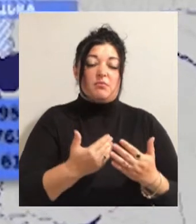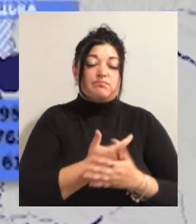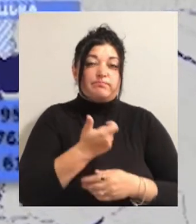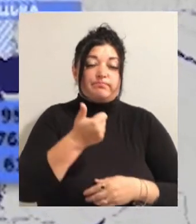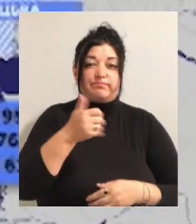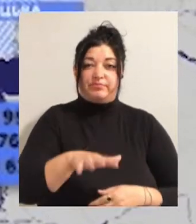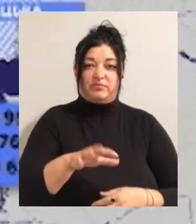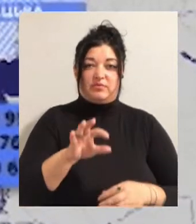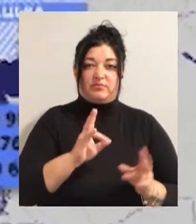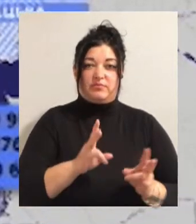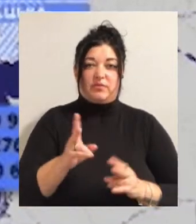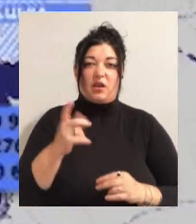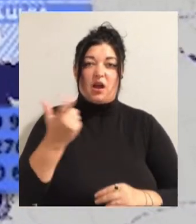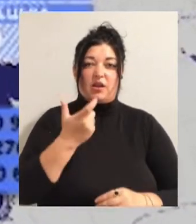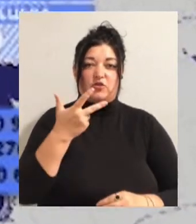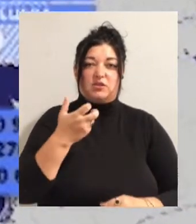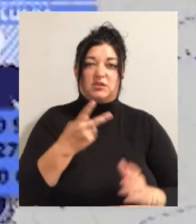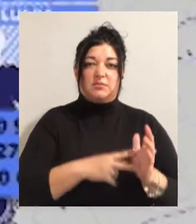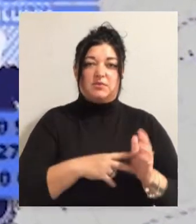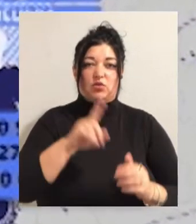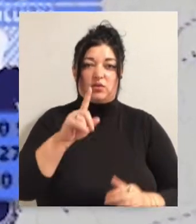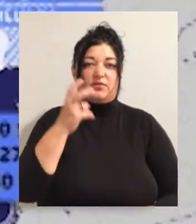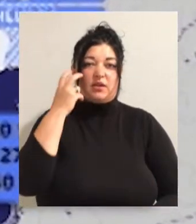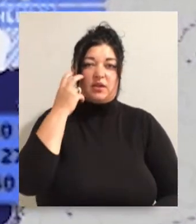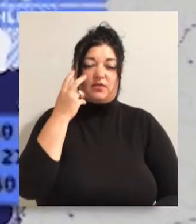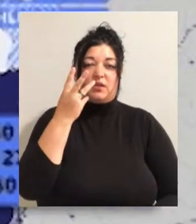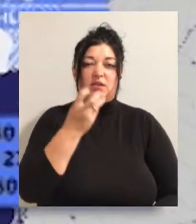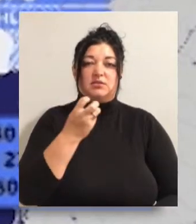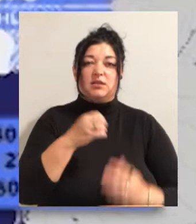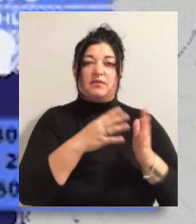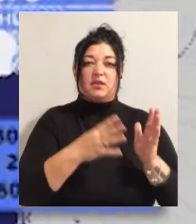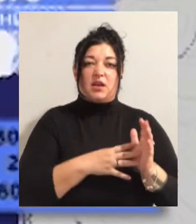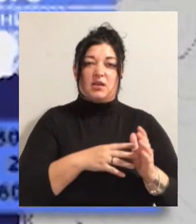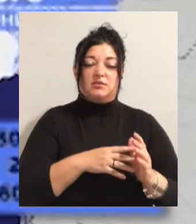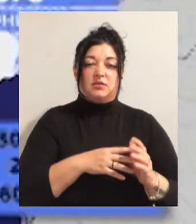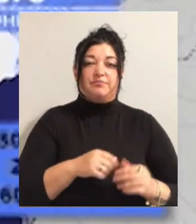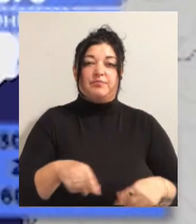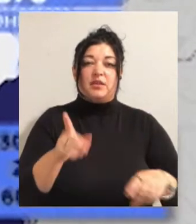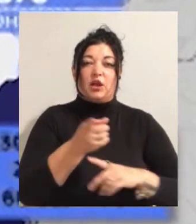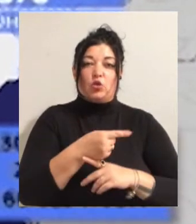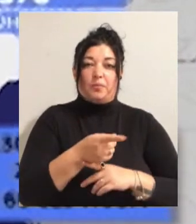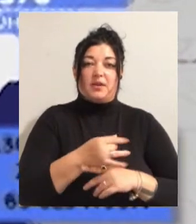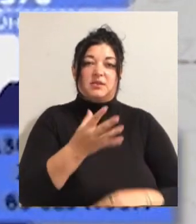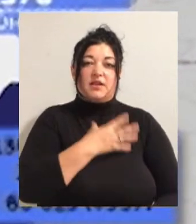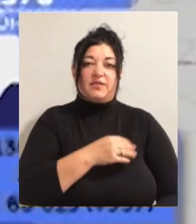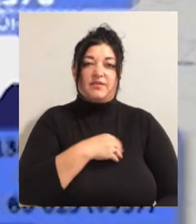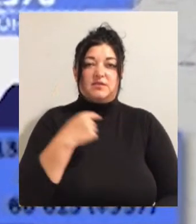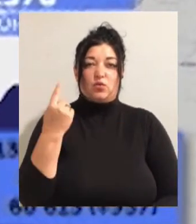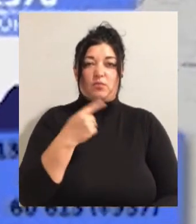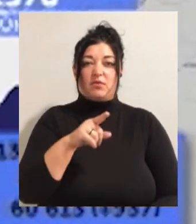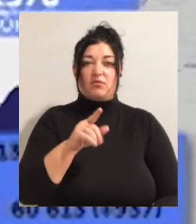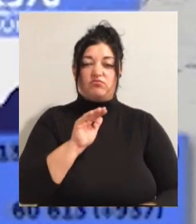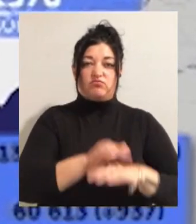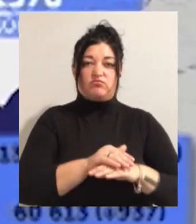Харківщині – 371 та у Києві – 319. Також серед лідерів – Тернопільська та Львівська області. Там виявили